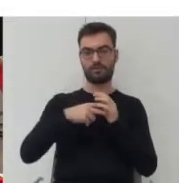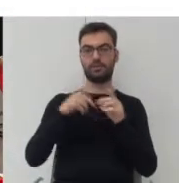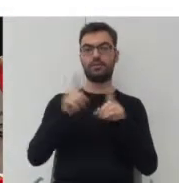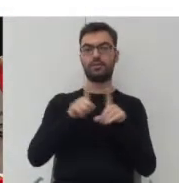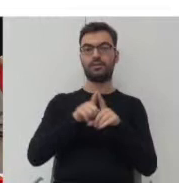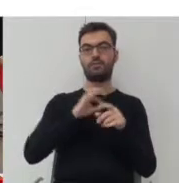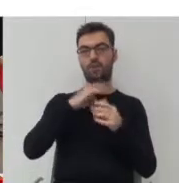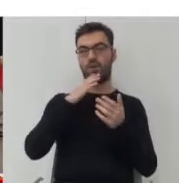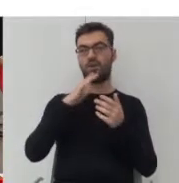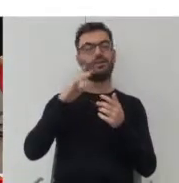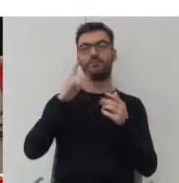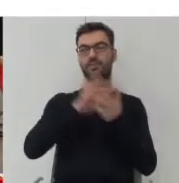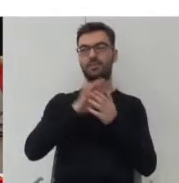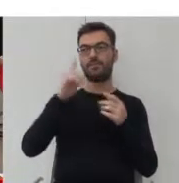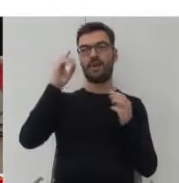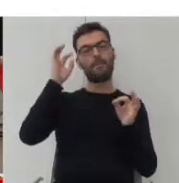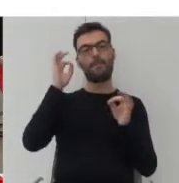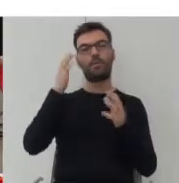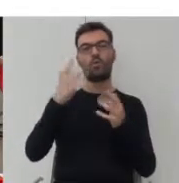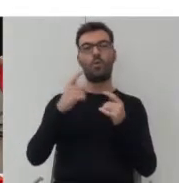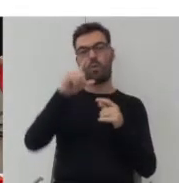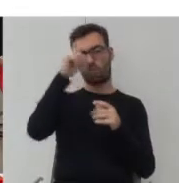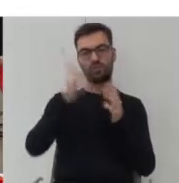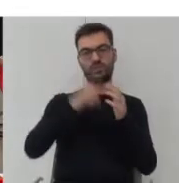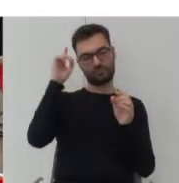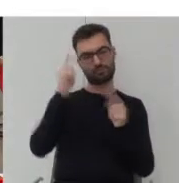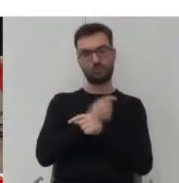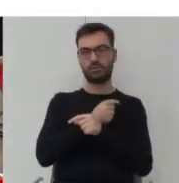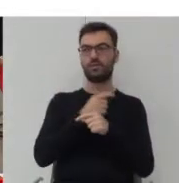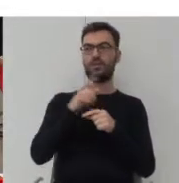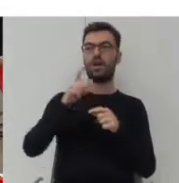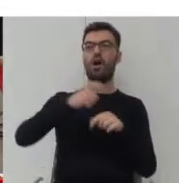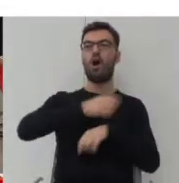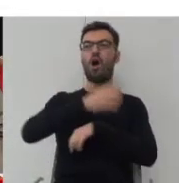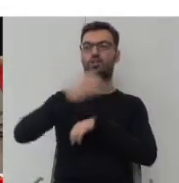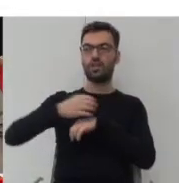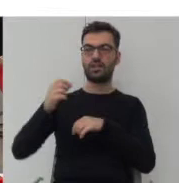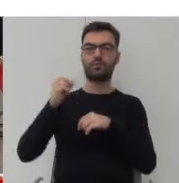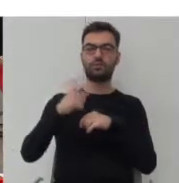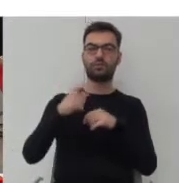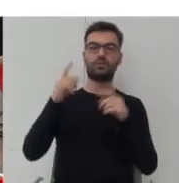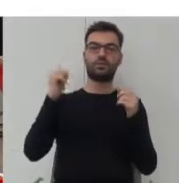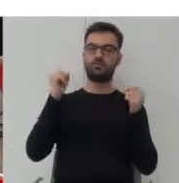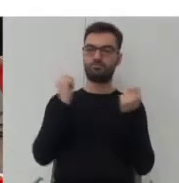zdaniem mylne jest takie przekonanie, że tak naprawdę na tych osiedlach modernistycznych mamy do czynienia z tą